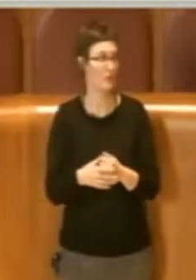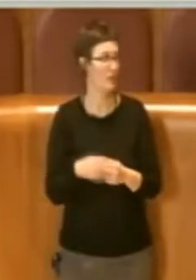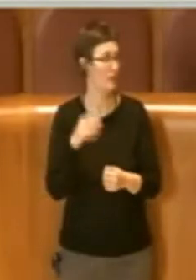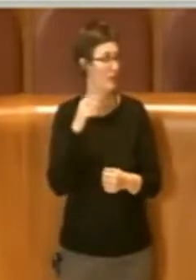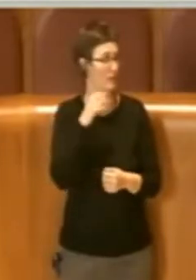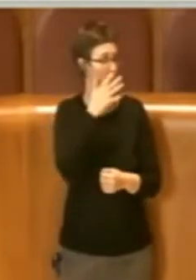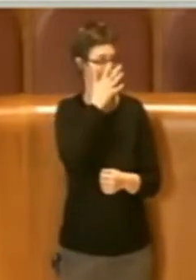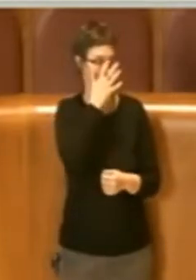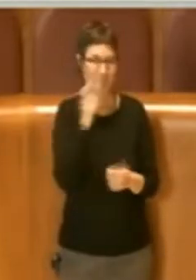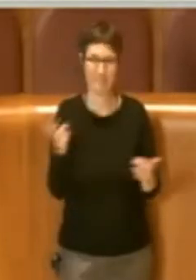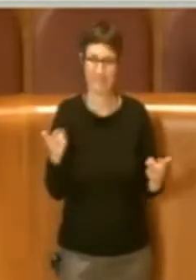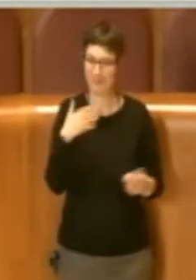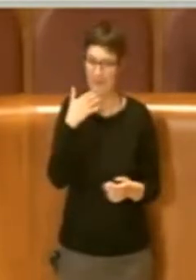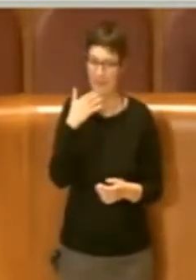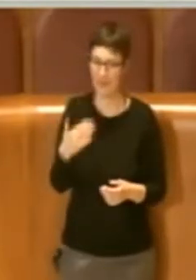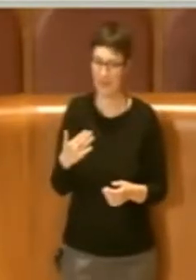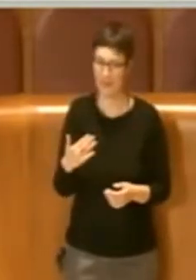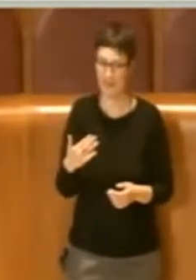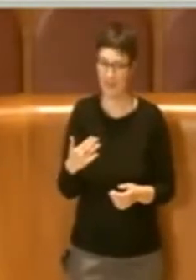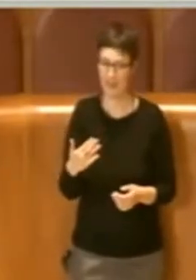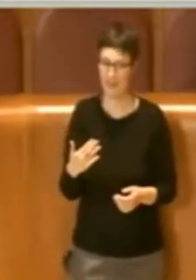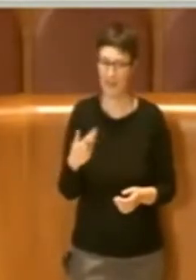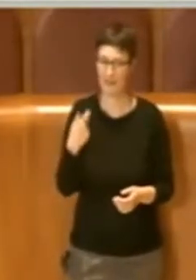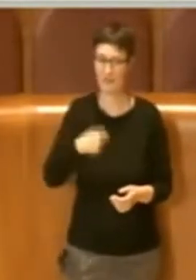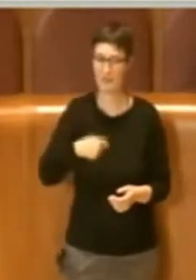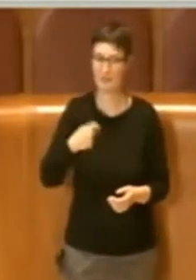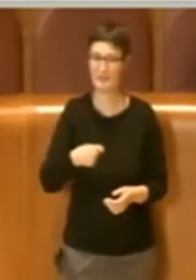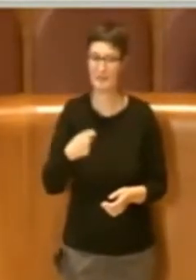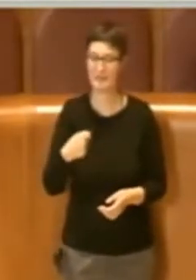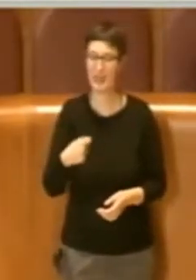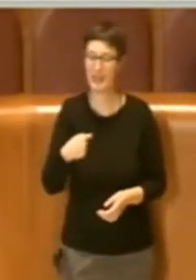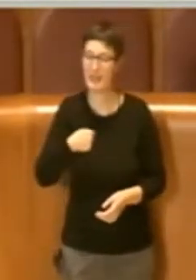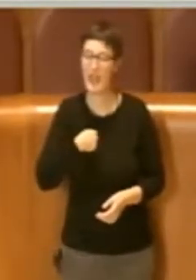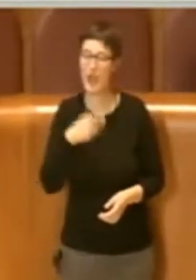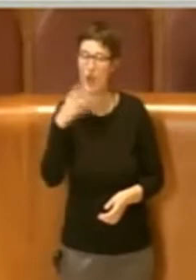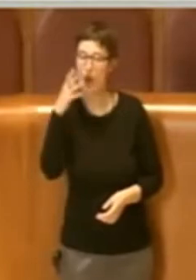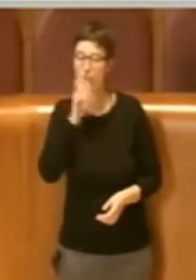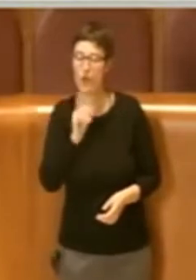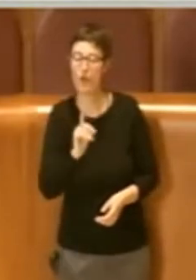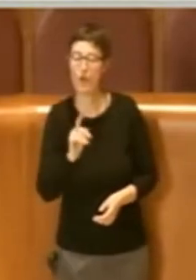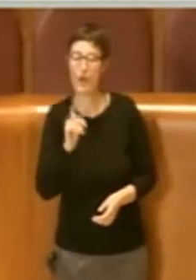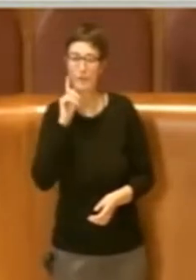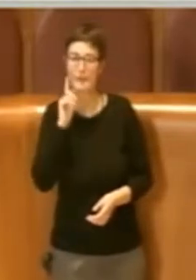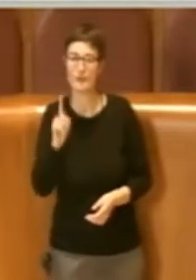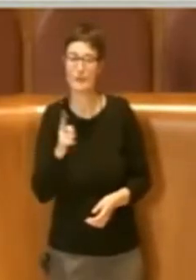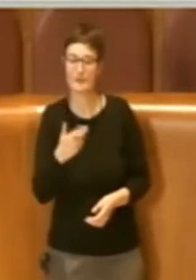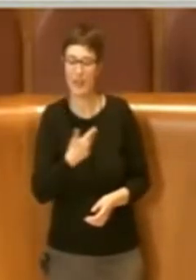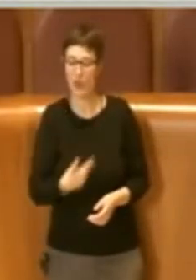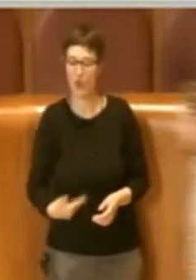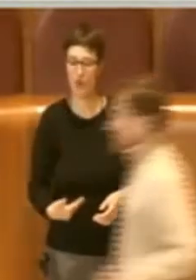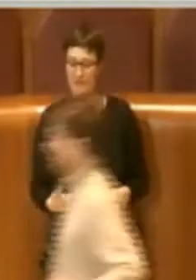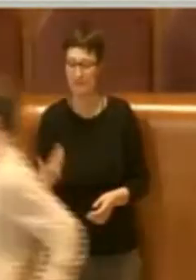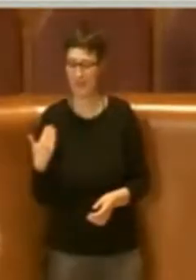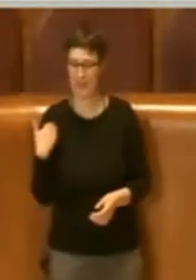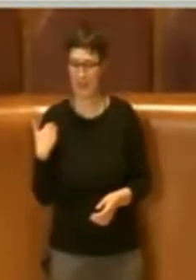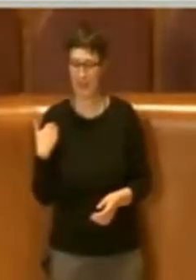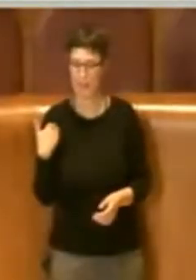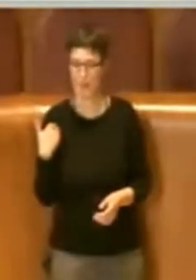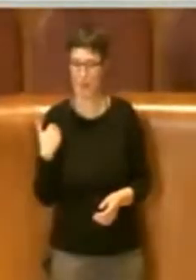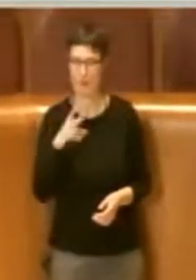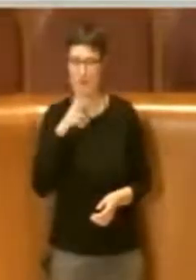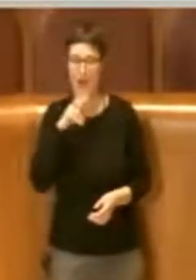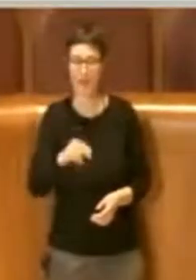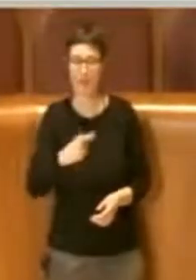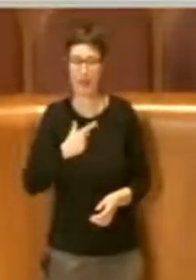La ringrazio Presidente. Io non ho capito se la consigliera che mi ha preceduto ha parlato a titolo